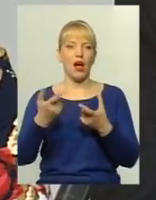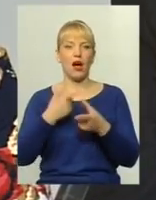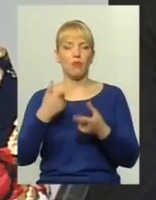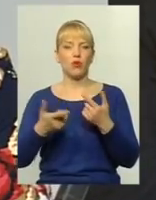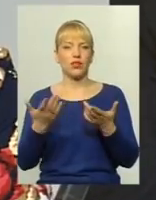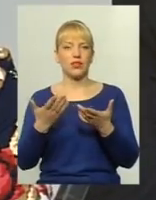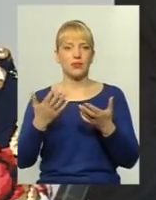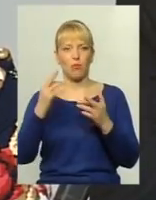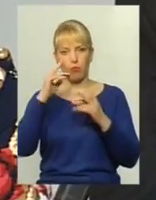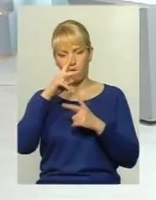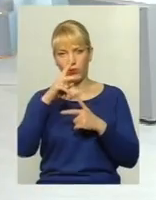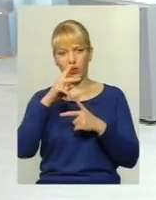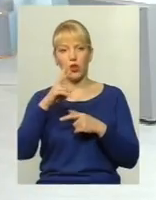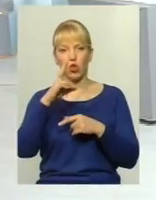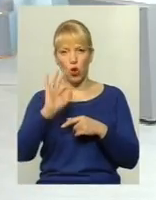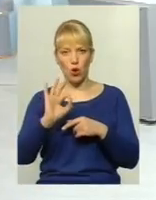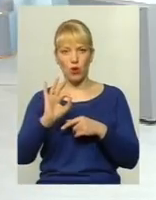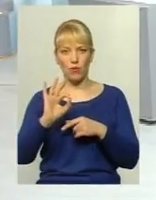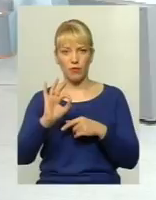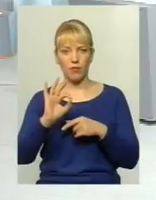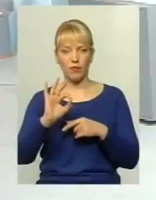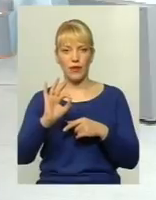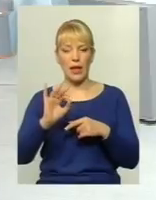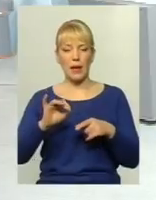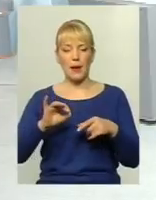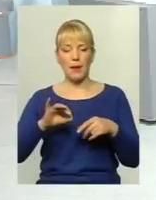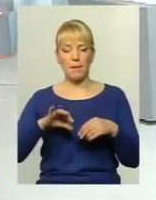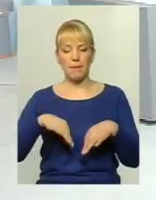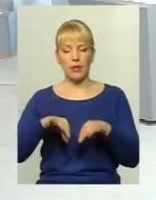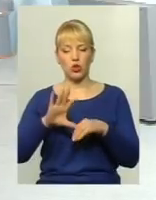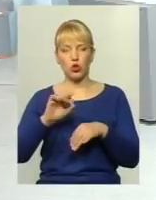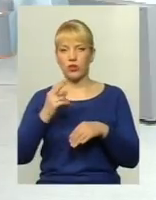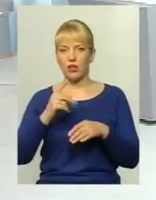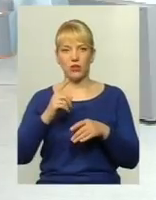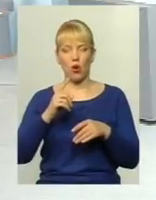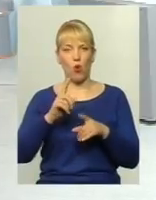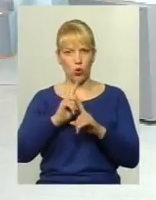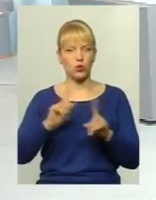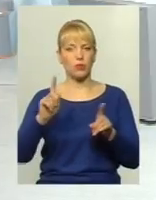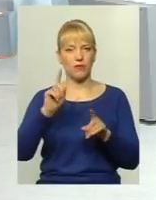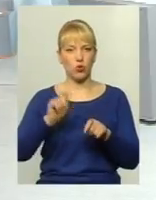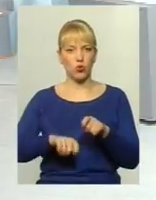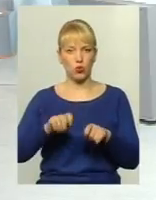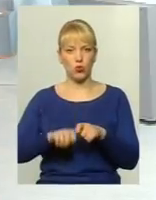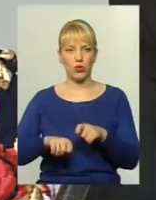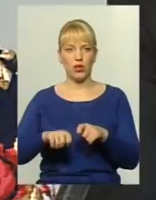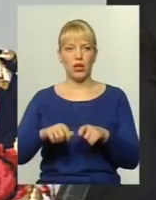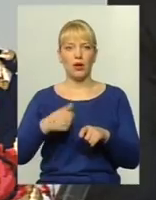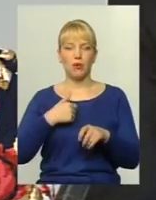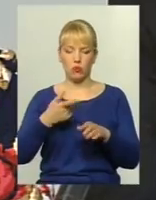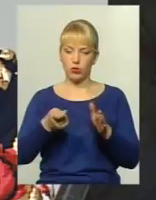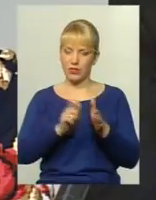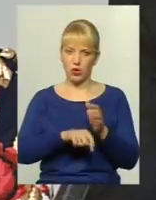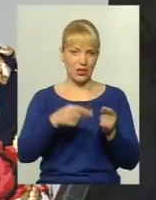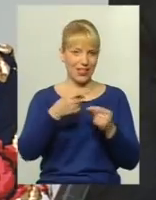поломка транспортного засобу. Проте маршрути соціальні, вони на особливому контролі. Ми можемо не закрити інший маршрут,